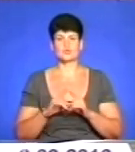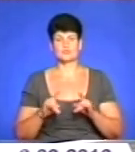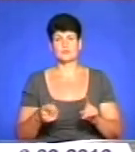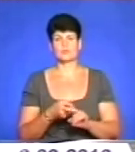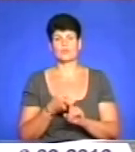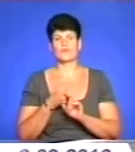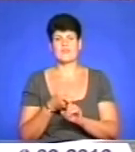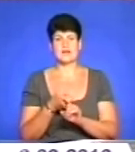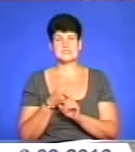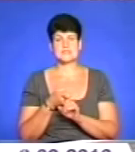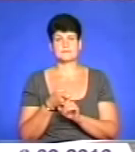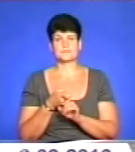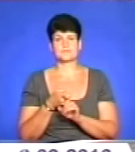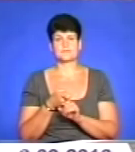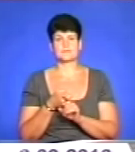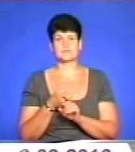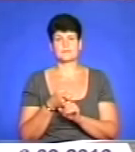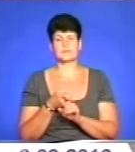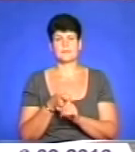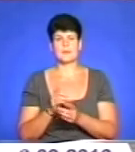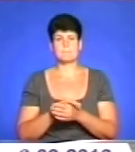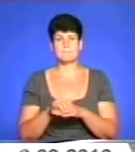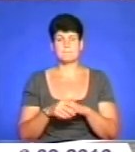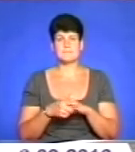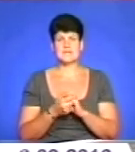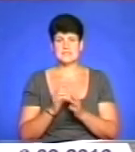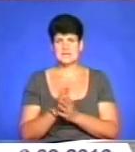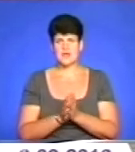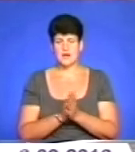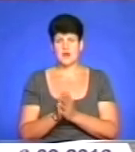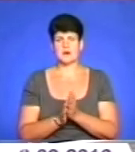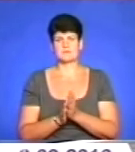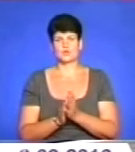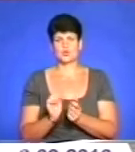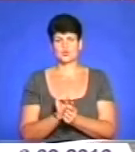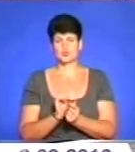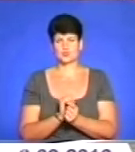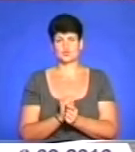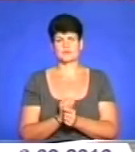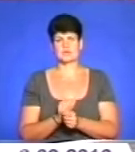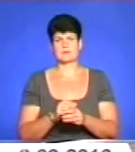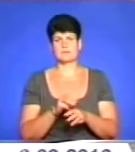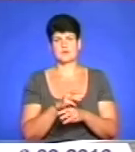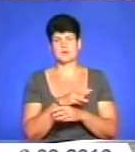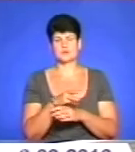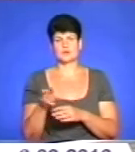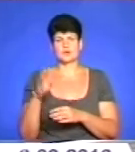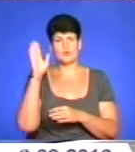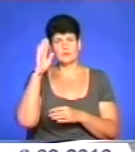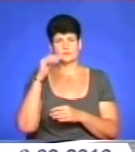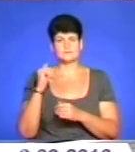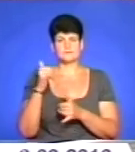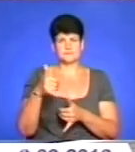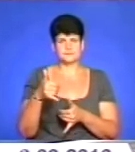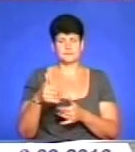з розшуванням, миттям, осушуванням. Тобто це не тільки те, що ви конкретно в себе в квартирі чи в будинку використали.